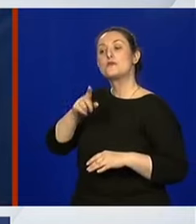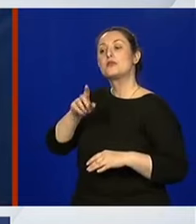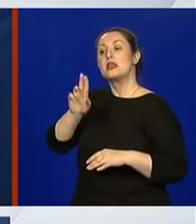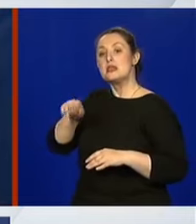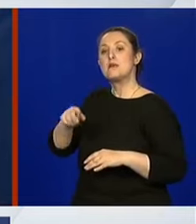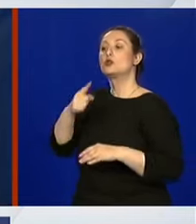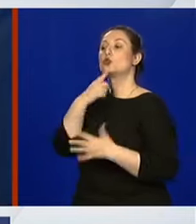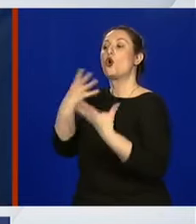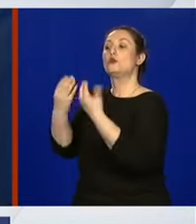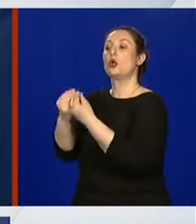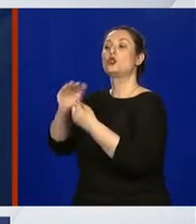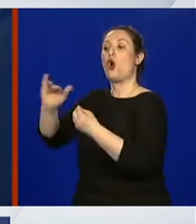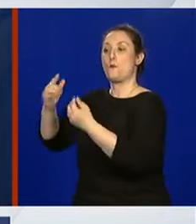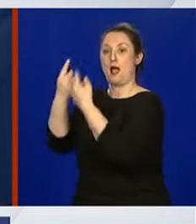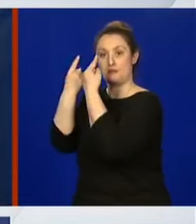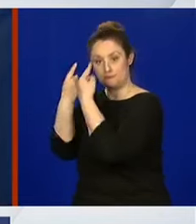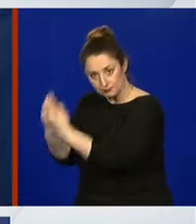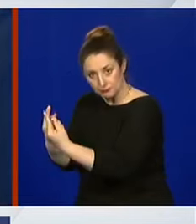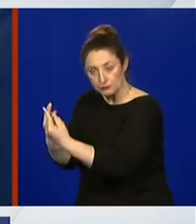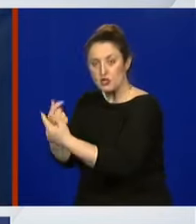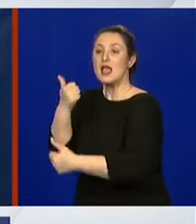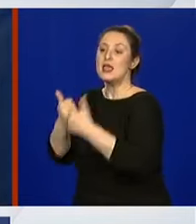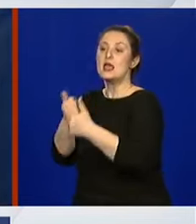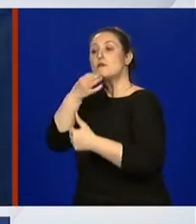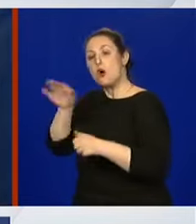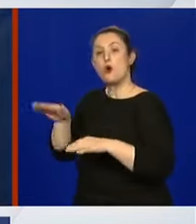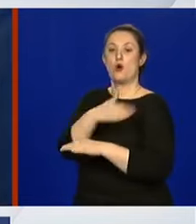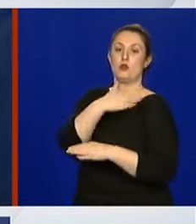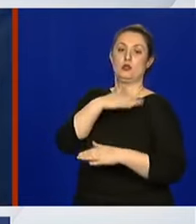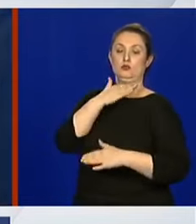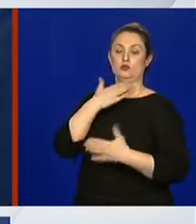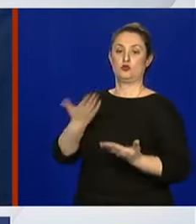kuće, da ostanu kod kuće ili da ipak idu u školu?